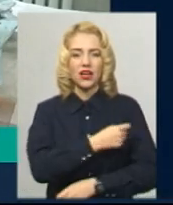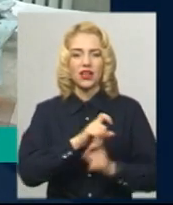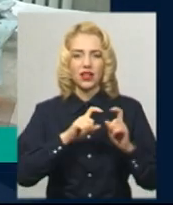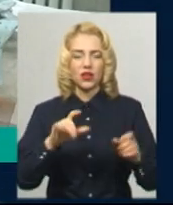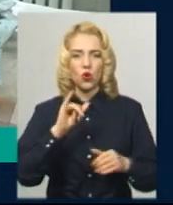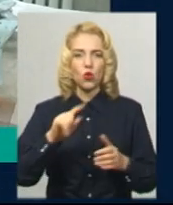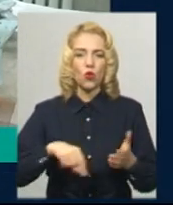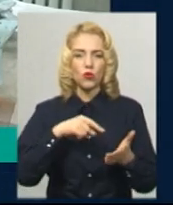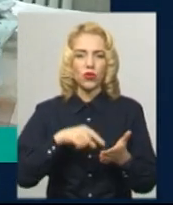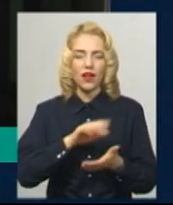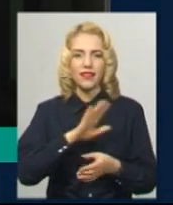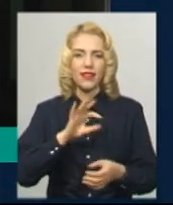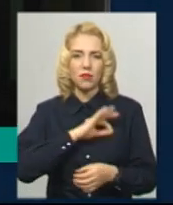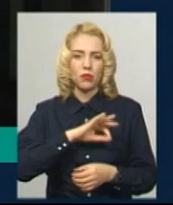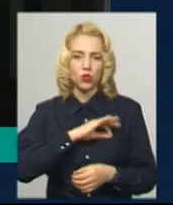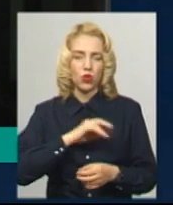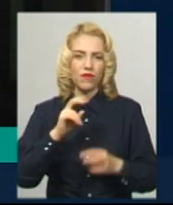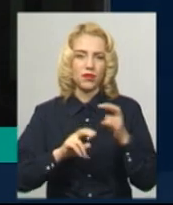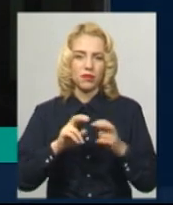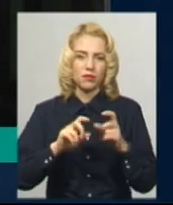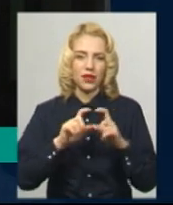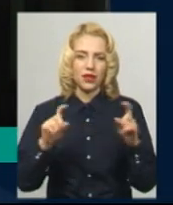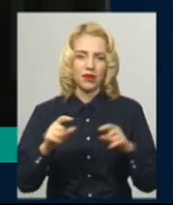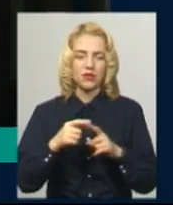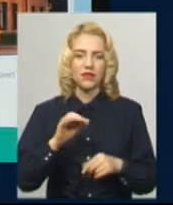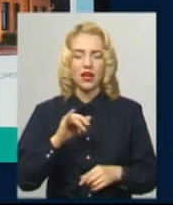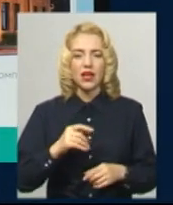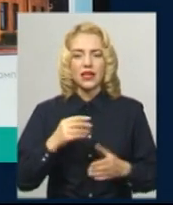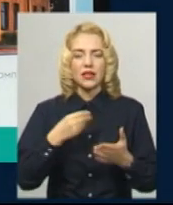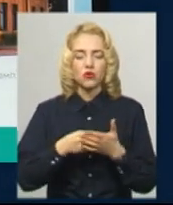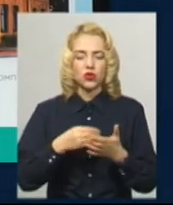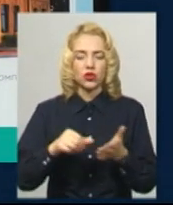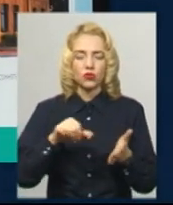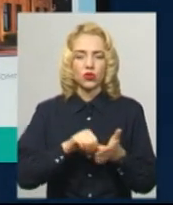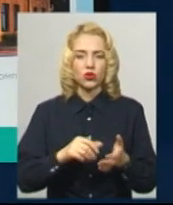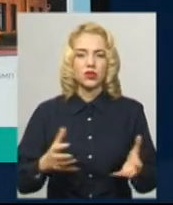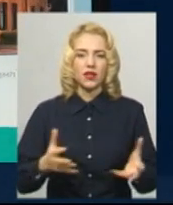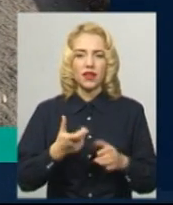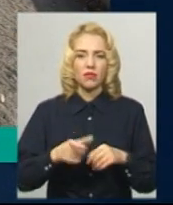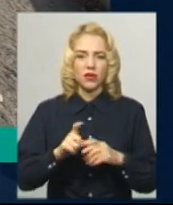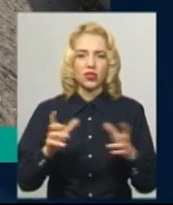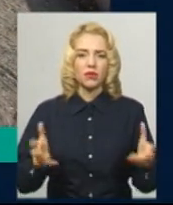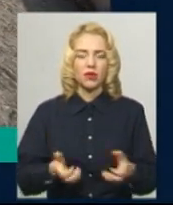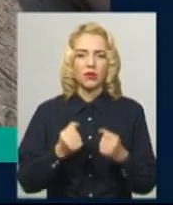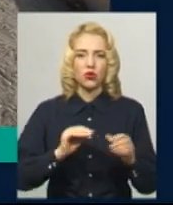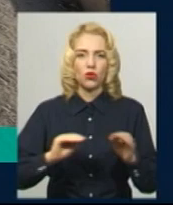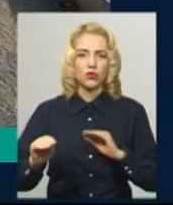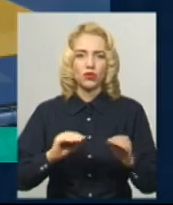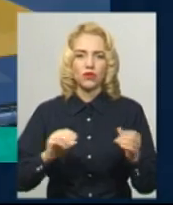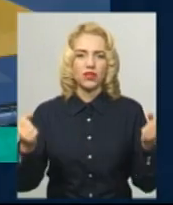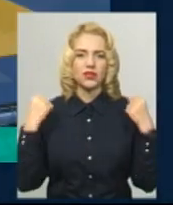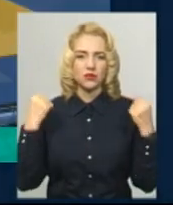неприбуткові підприємства. У Хмельницькому за проєктом бюджет участі найбільше підтримують облаштування спортивних майданчиків.